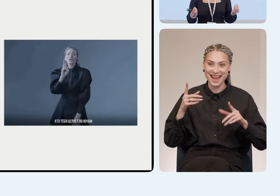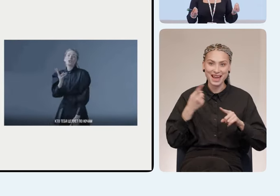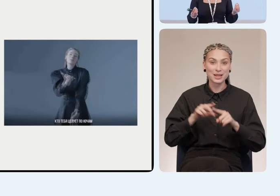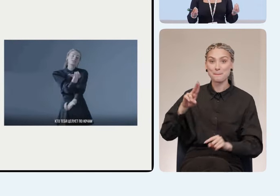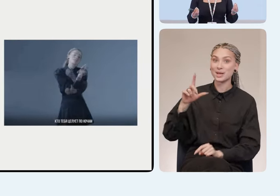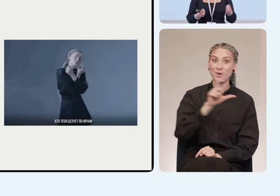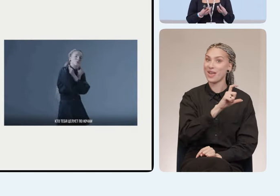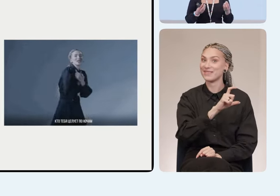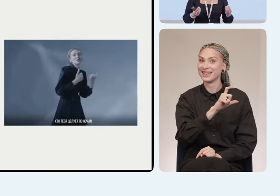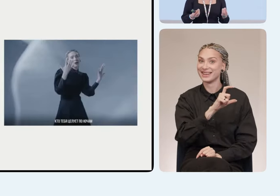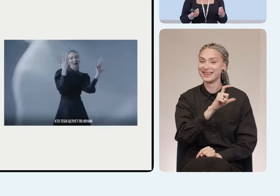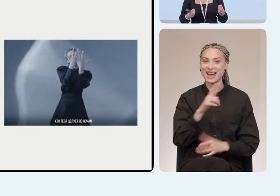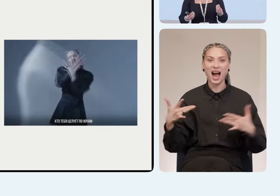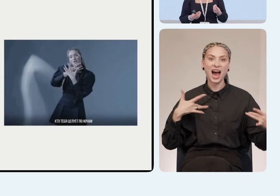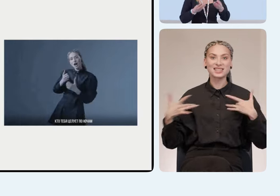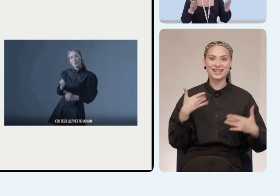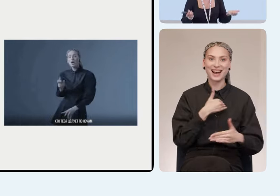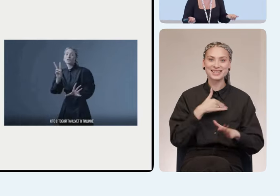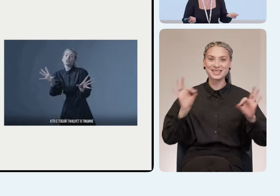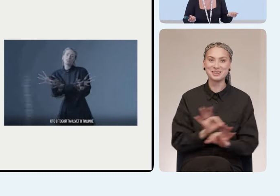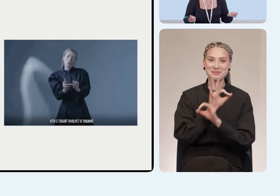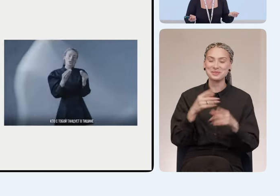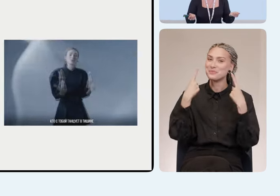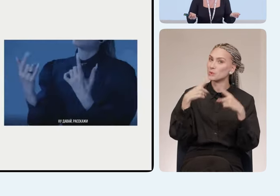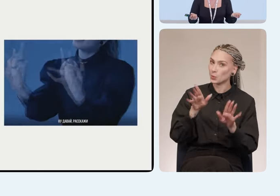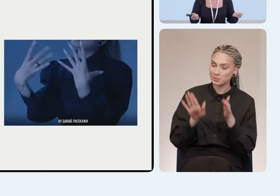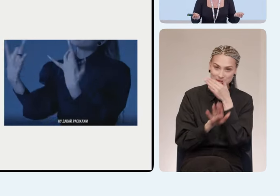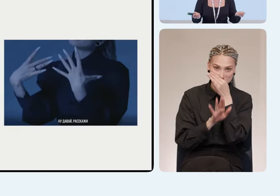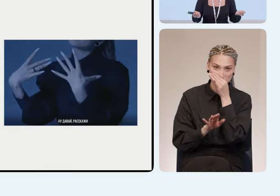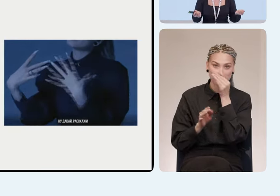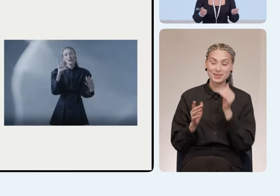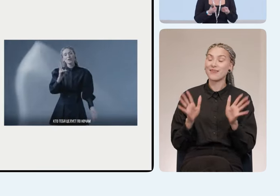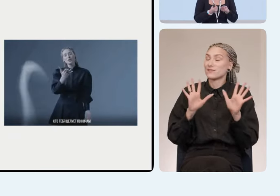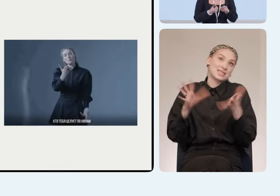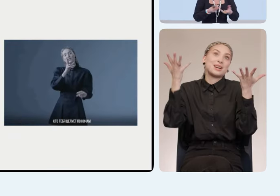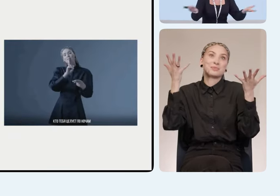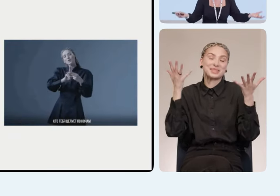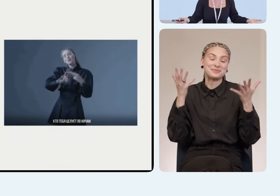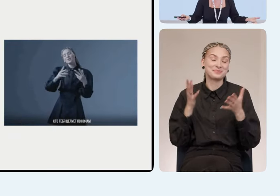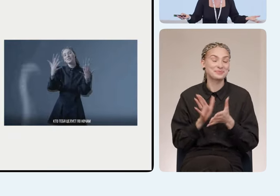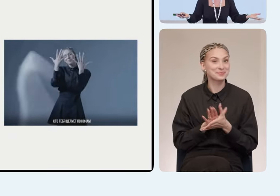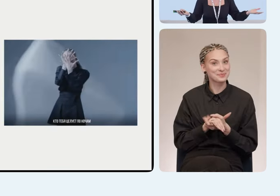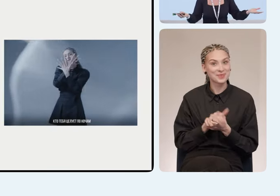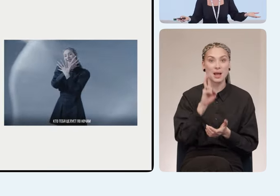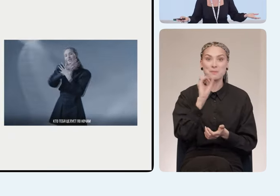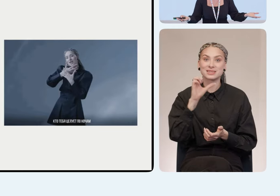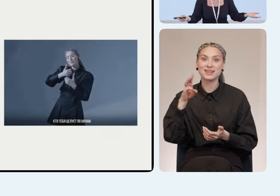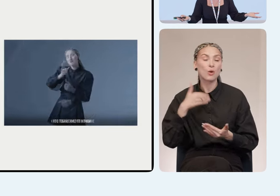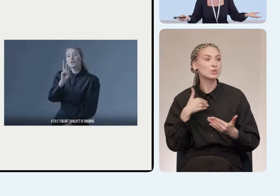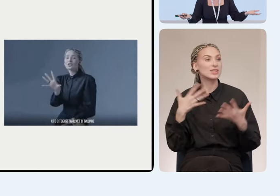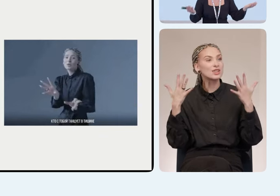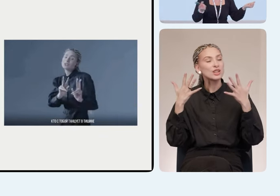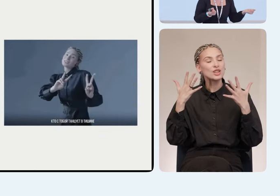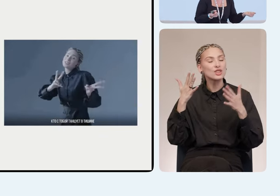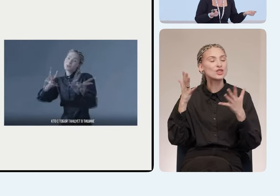эфир. Артист захотел спеть другую песню внезапно. Абастер захотел «Темную ночь» спеть.